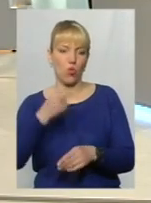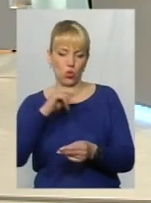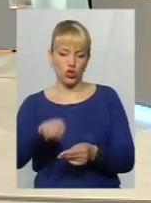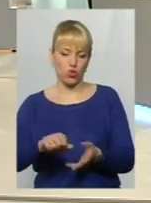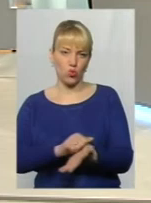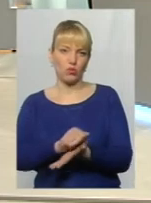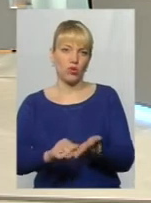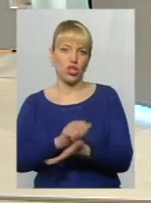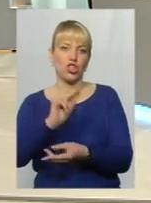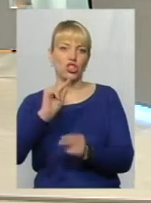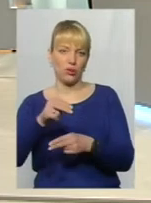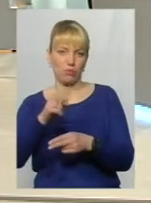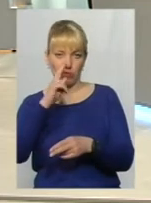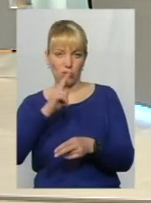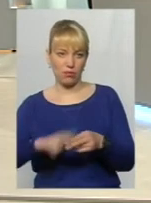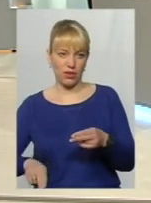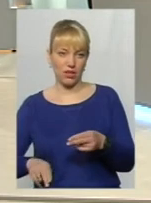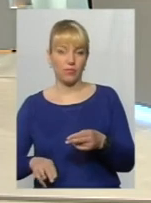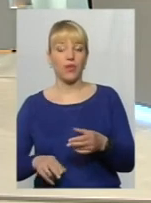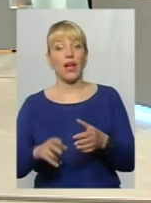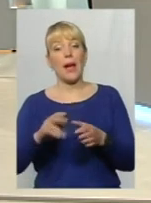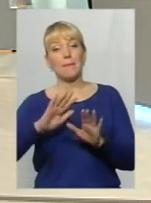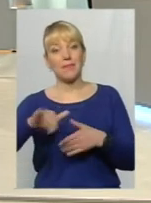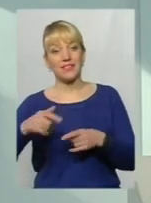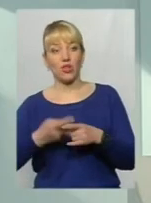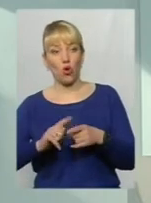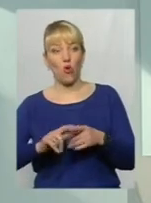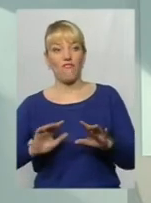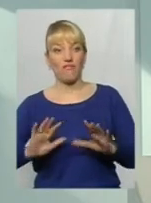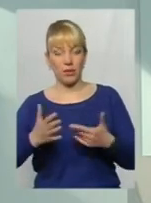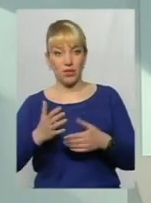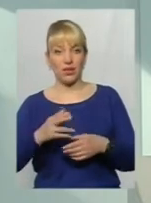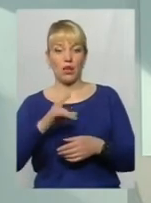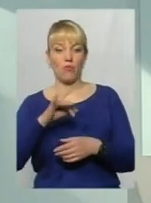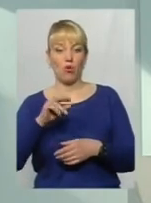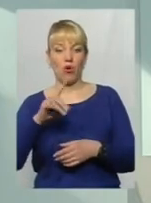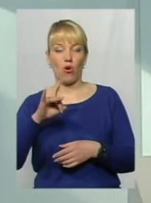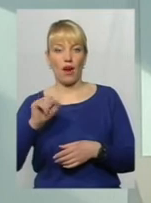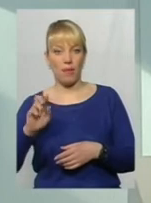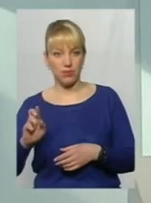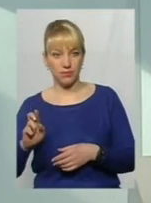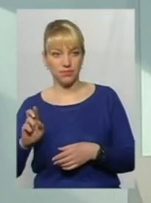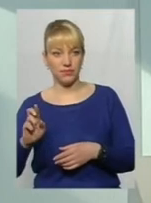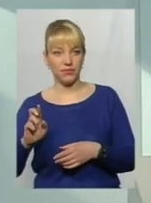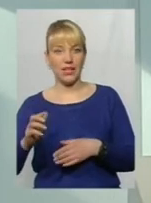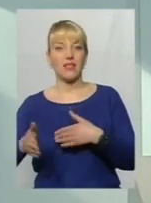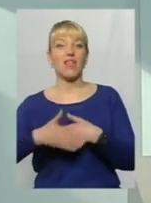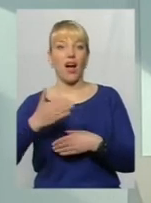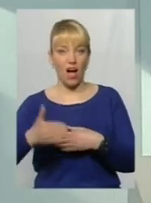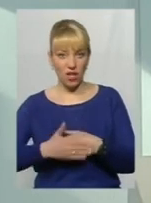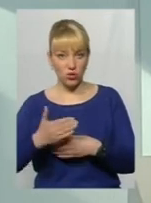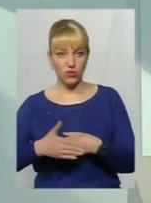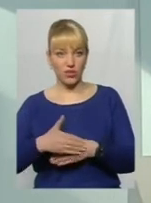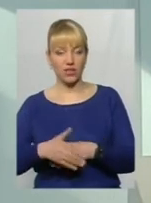ніж він просто пропаде. Ну, після того випадку прораба наказували.